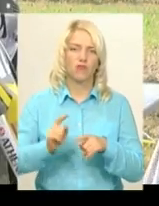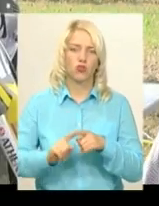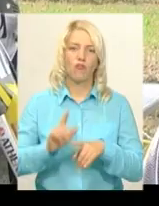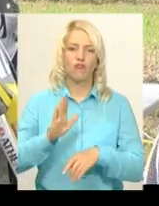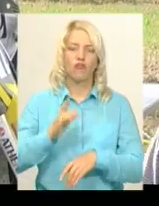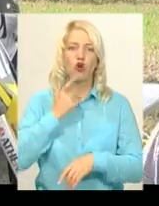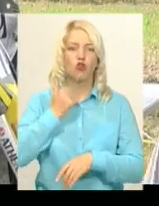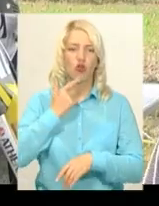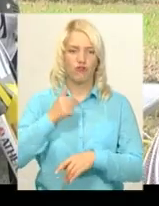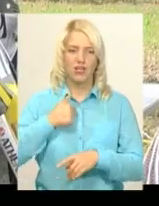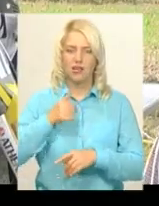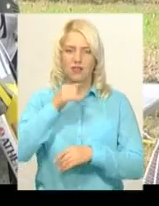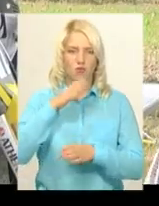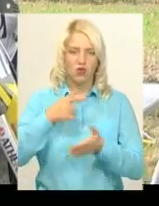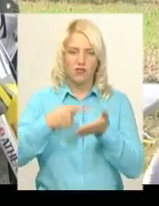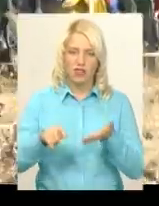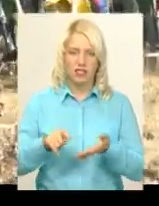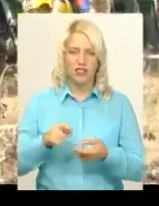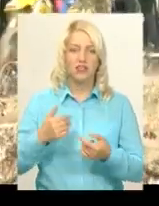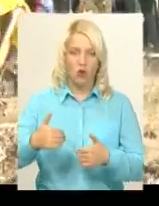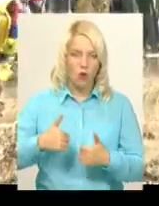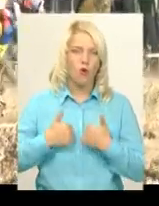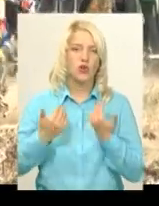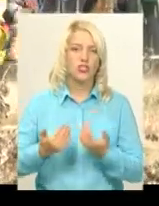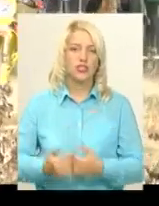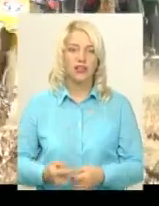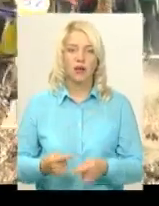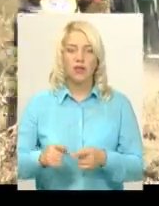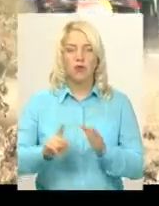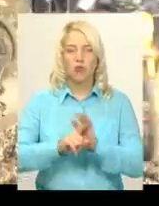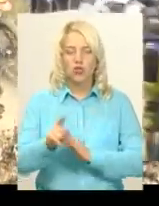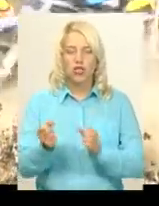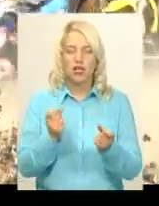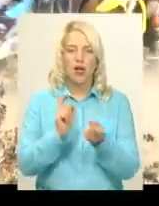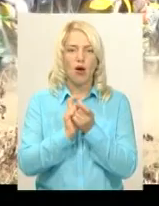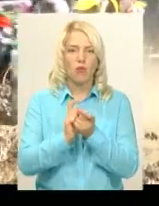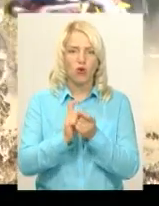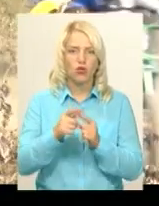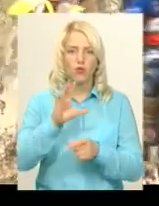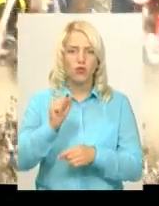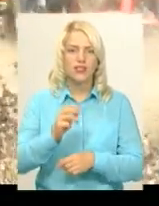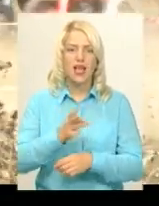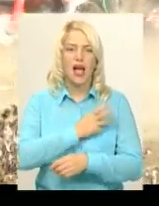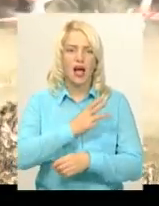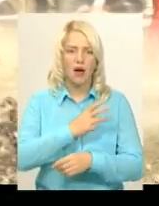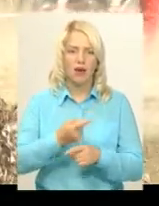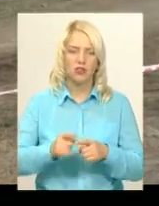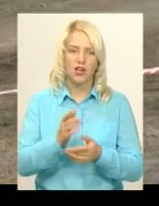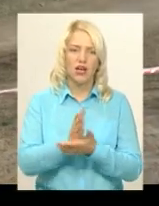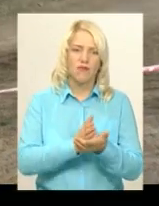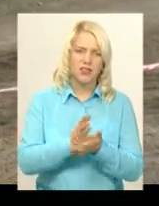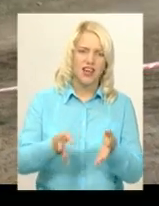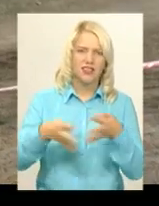його звідом ніяк не викреслиш, просто хочеться. Розпочали ж боротьбу аматори і ветерани із міксованого класу хобі та майстер.